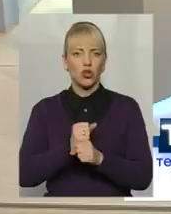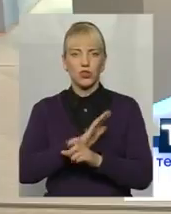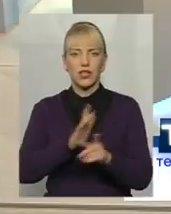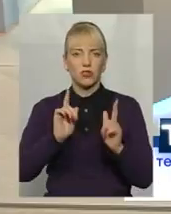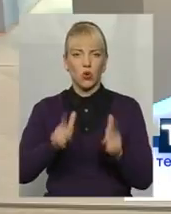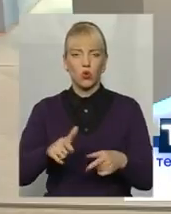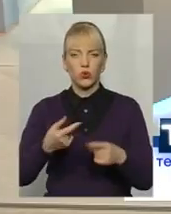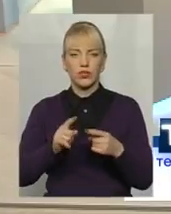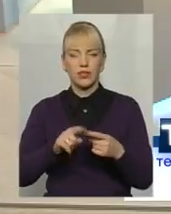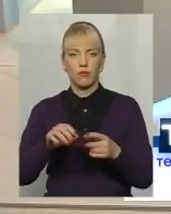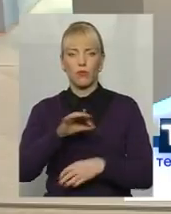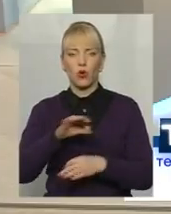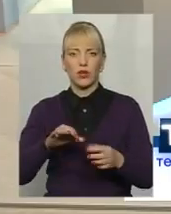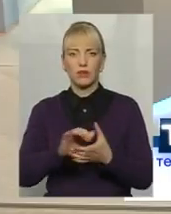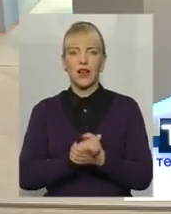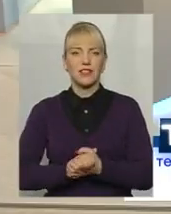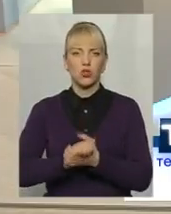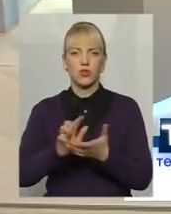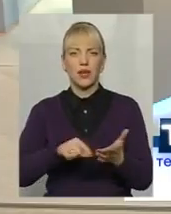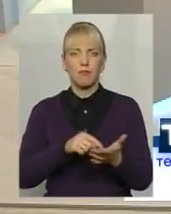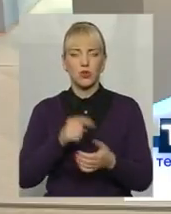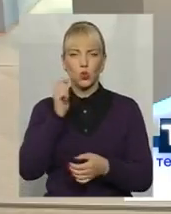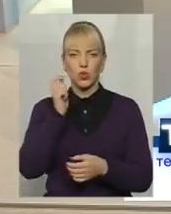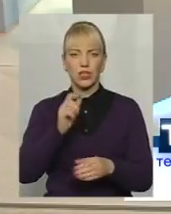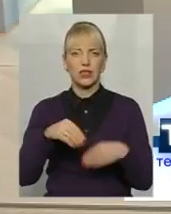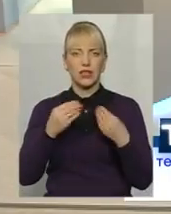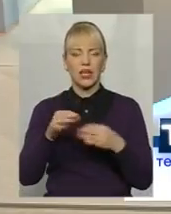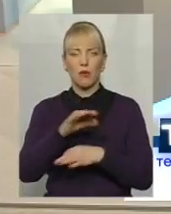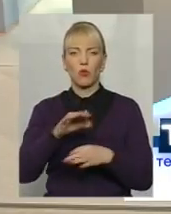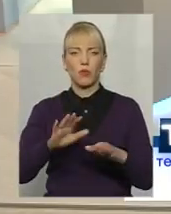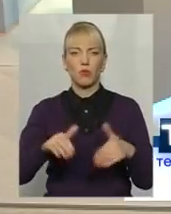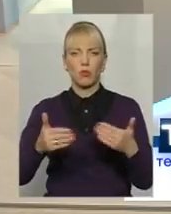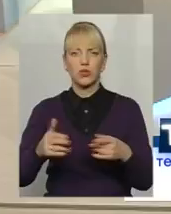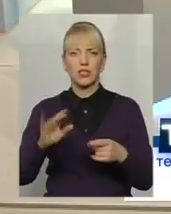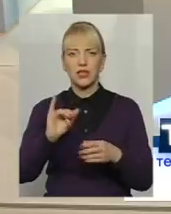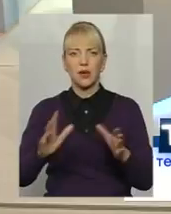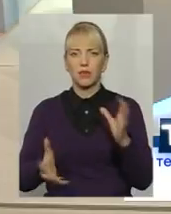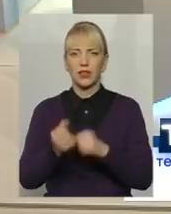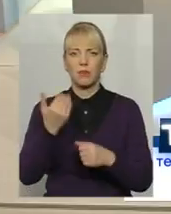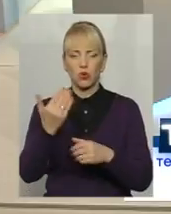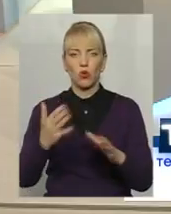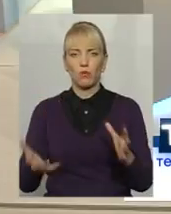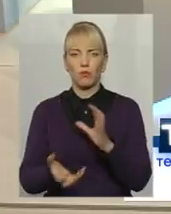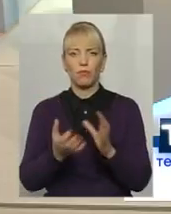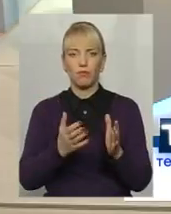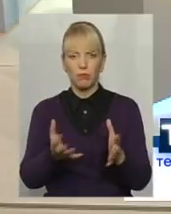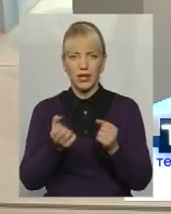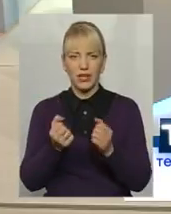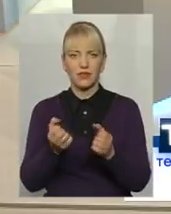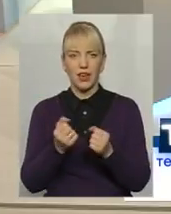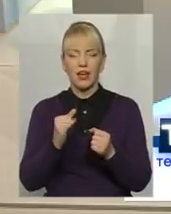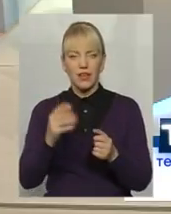законопроекту. Асоціація міст України надає до проєкту пропозиції та підтримує його прийняття. І